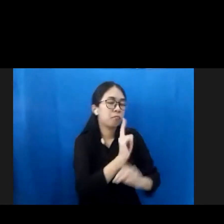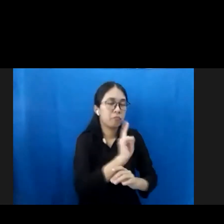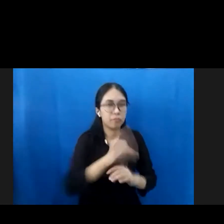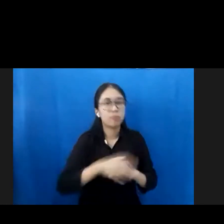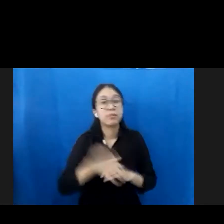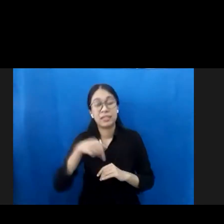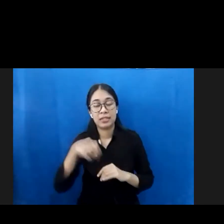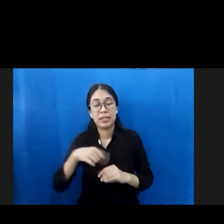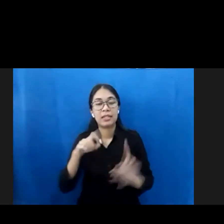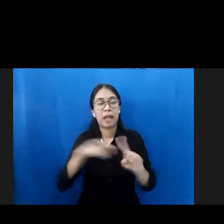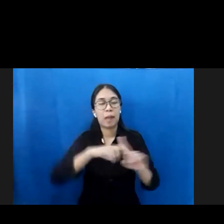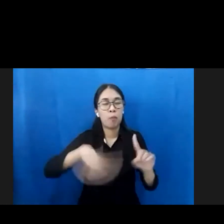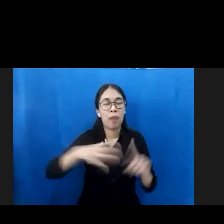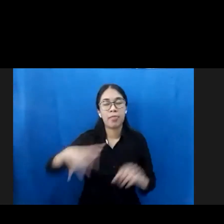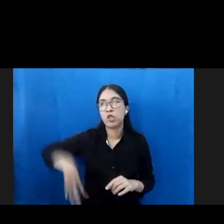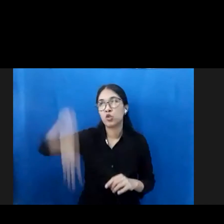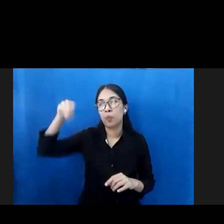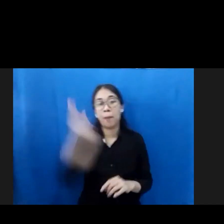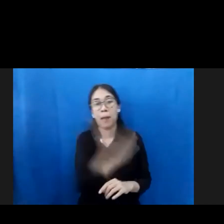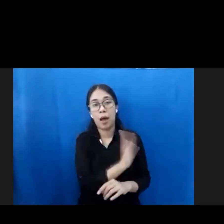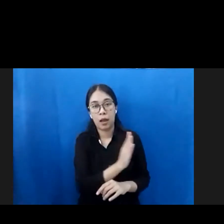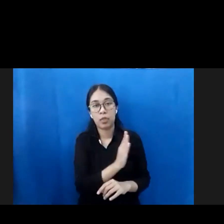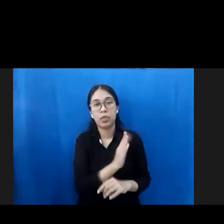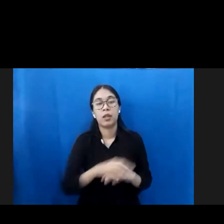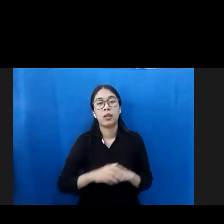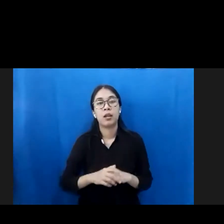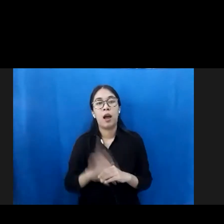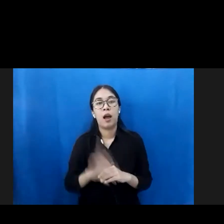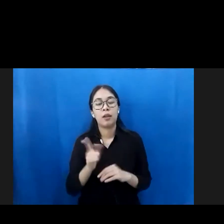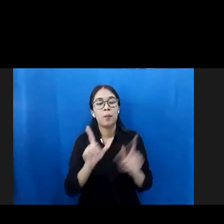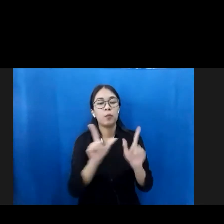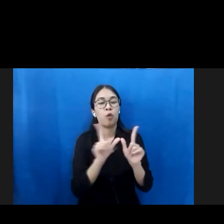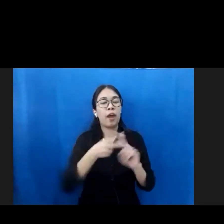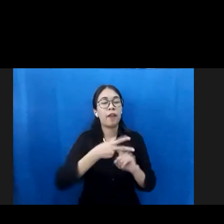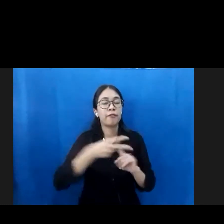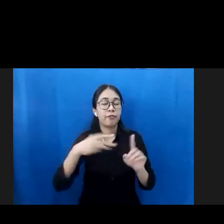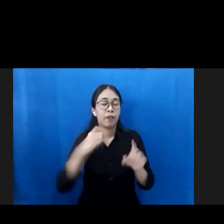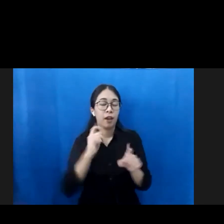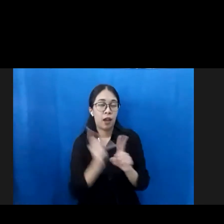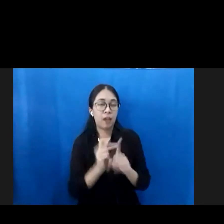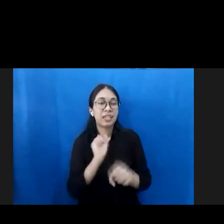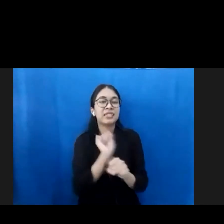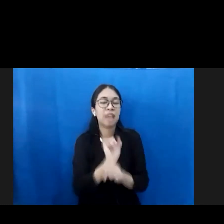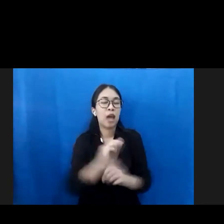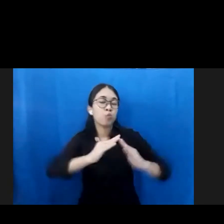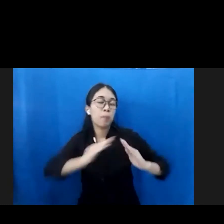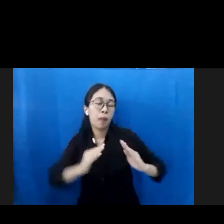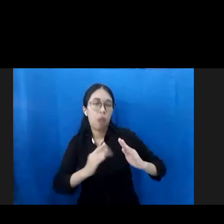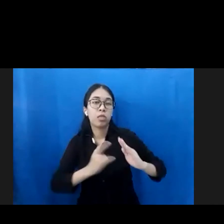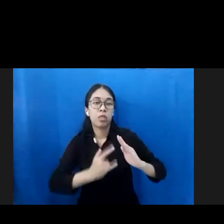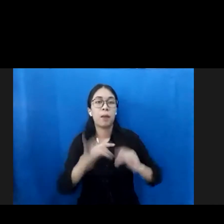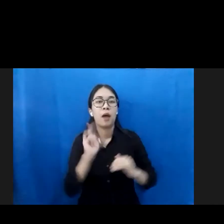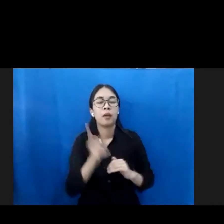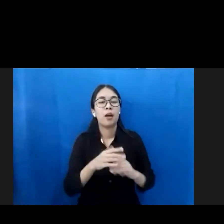Jumbah Barat telah dilakukan work from home dengan pembatasan 50